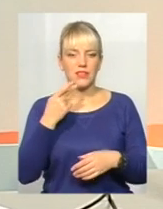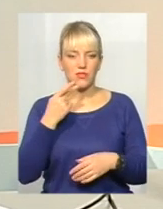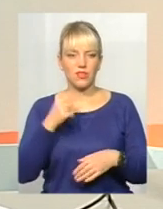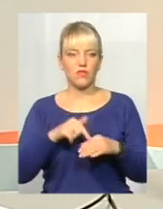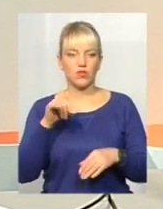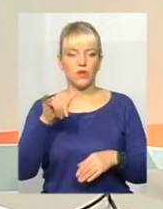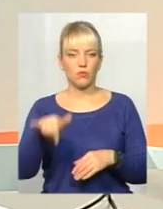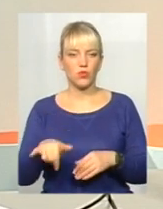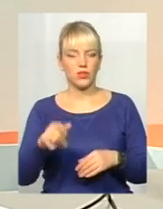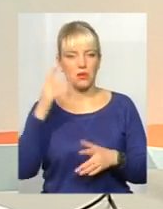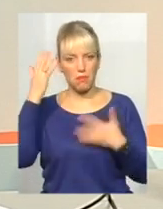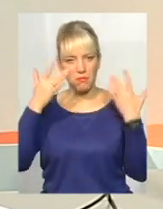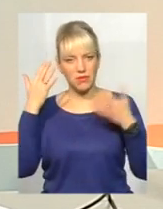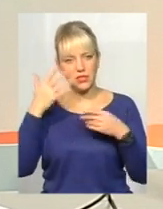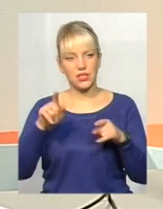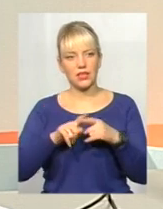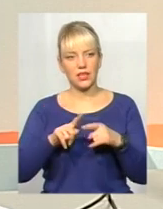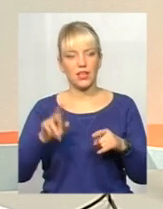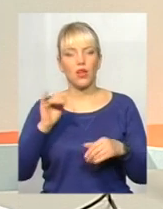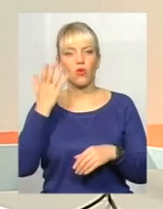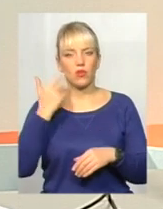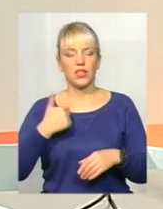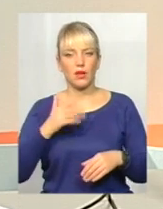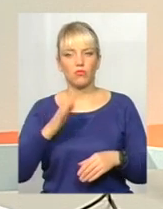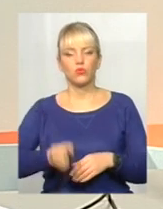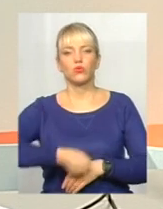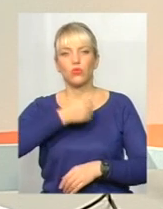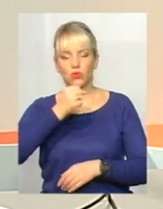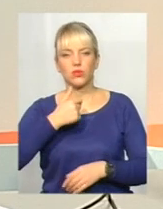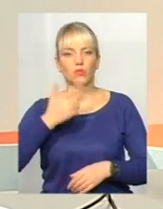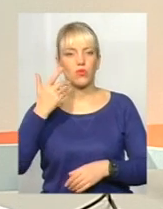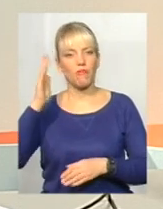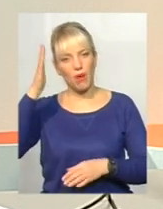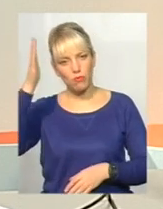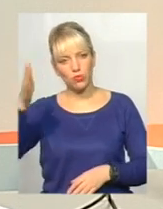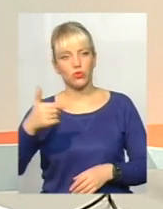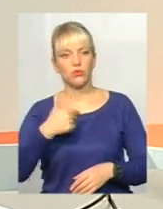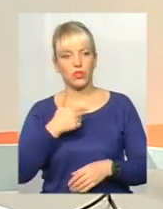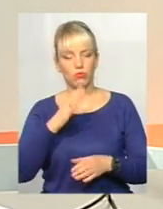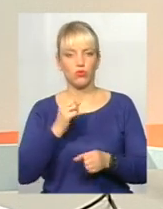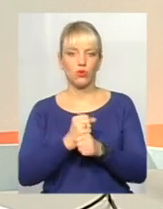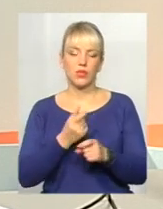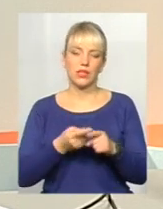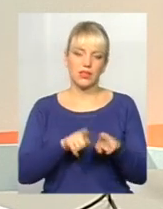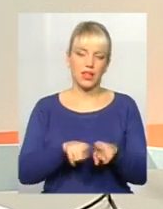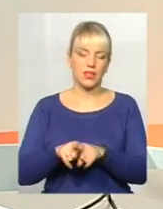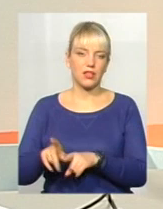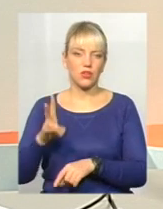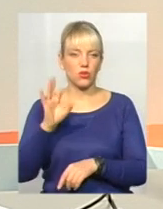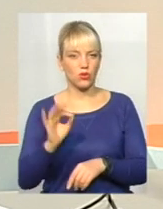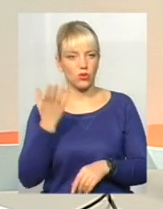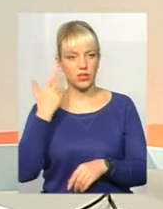мислення, типу, коли я стану дорослим, коли я виросту, в майбутньому я там буду робити те-те-те. Коли